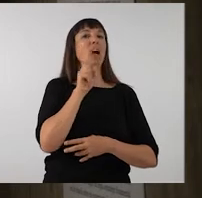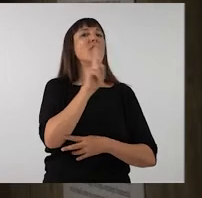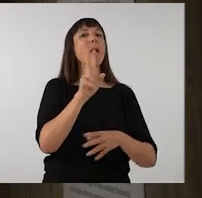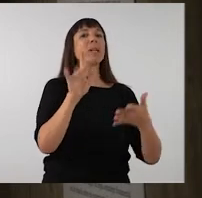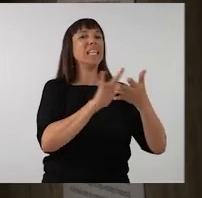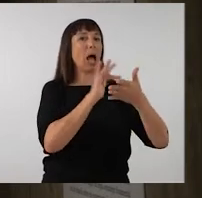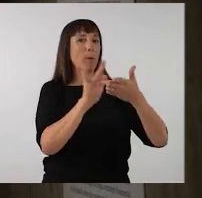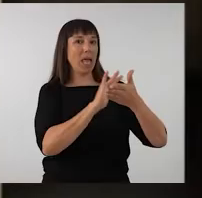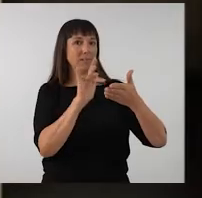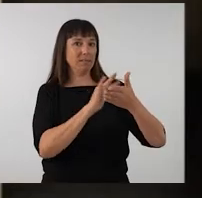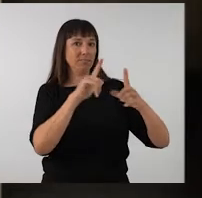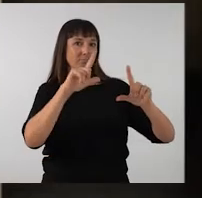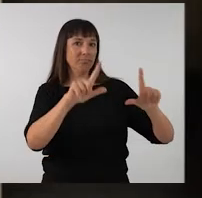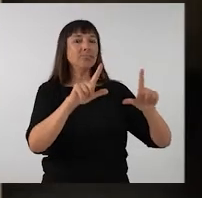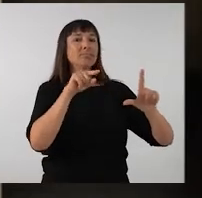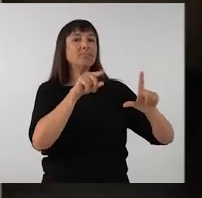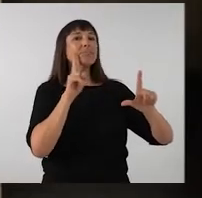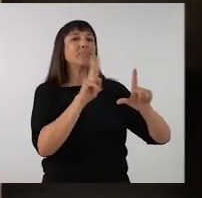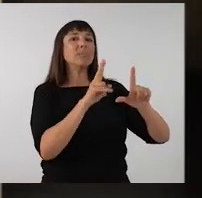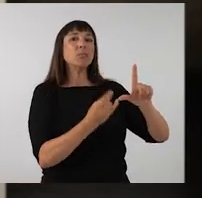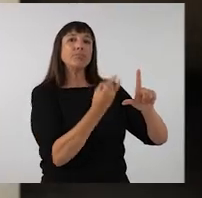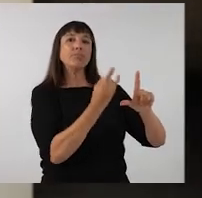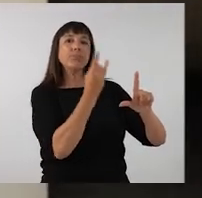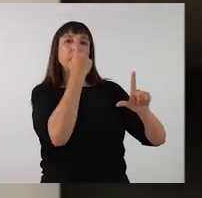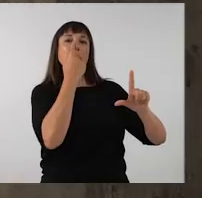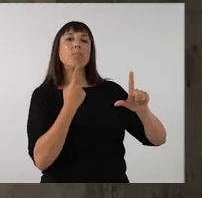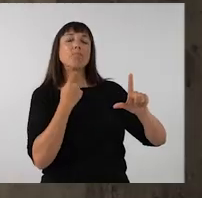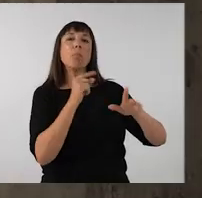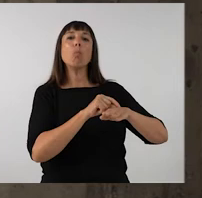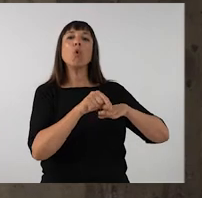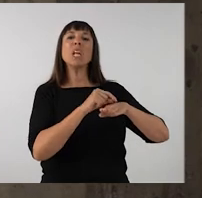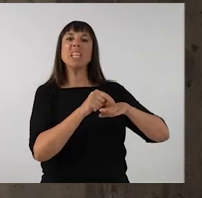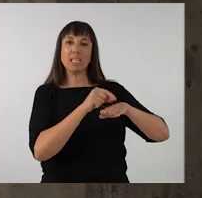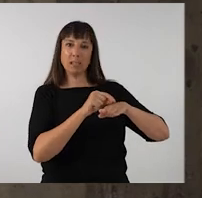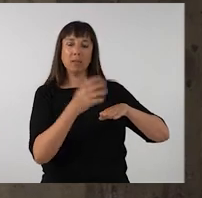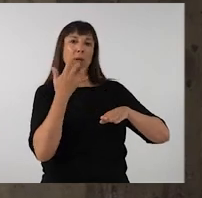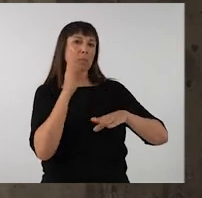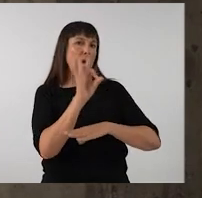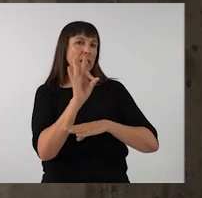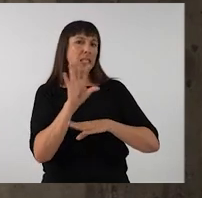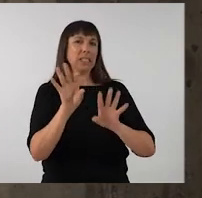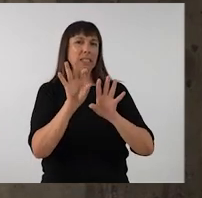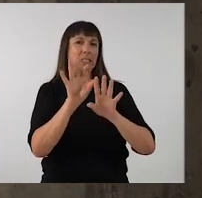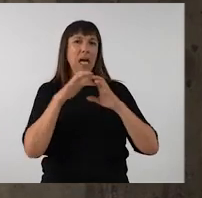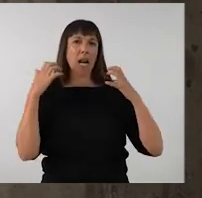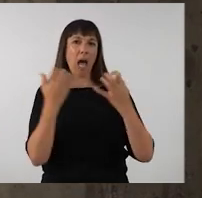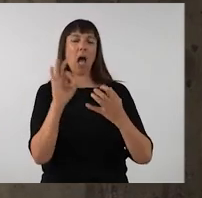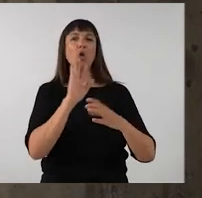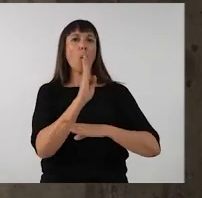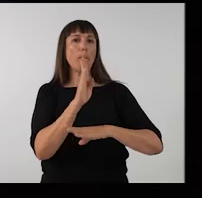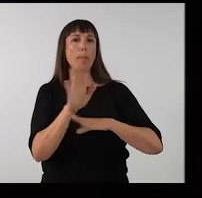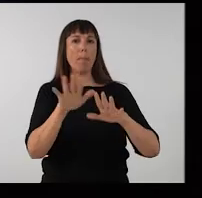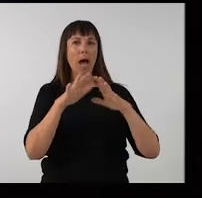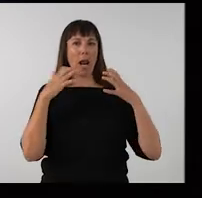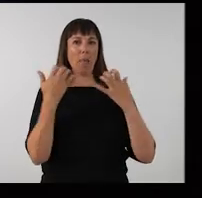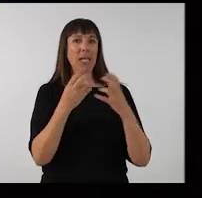què, si ens fixem, veureu unes tauletes, unes tablets, on apareixen imatges de polítics al Senat